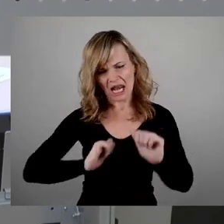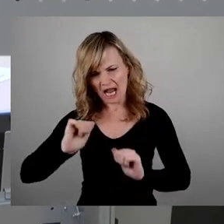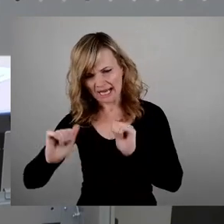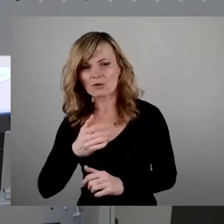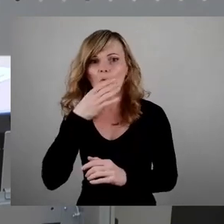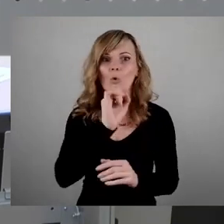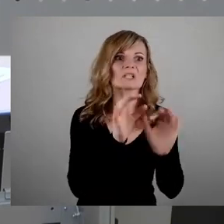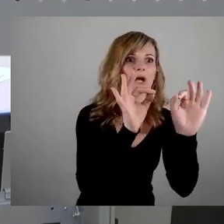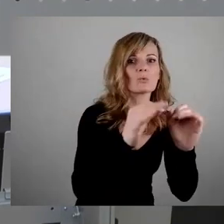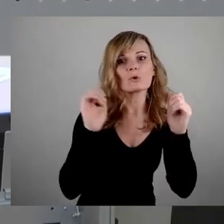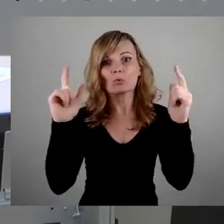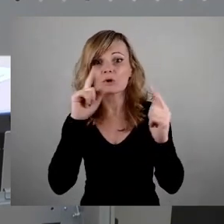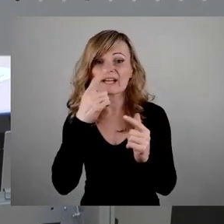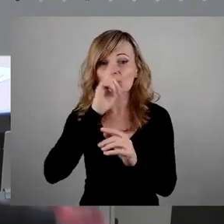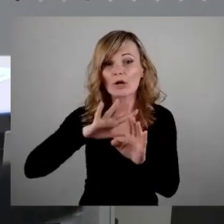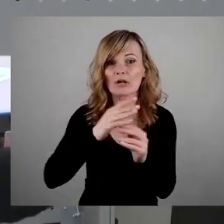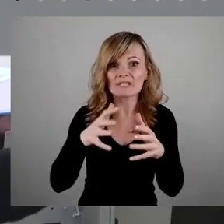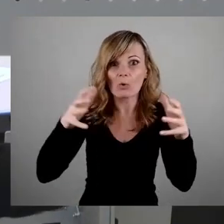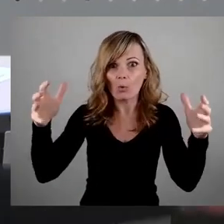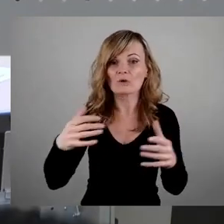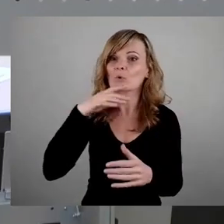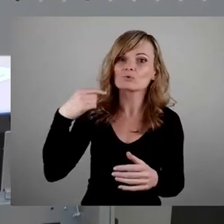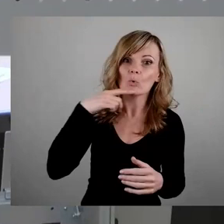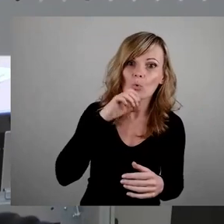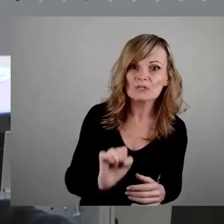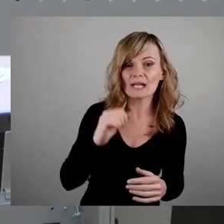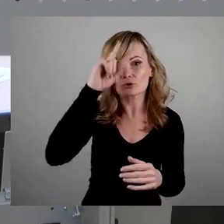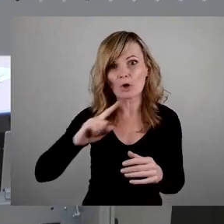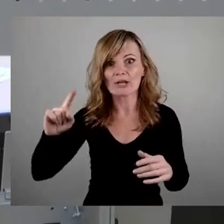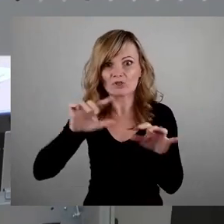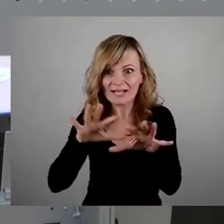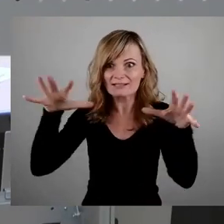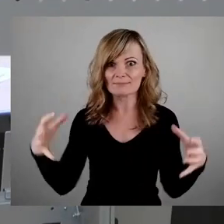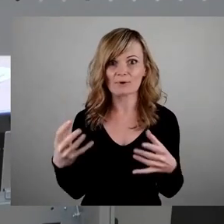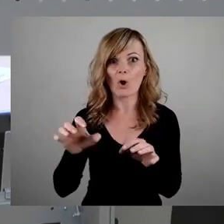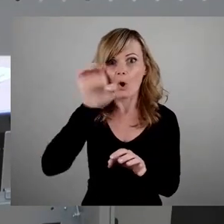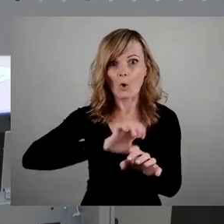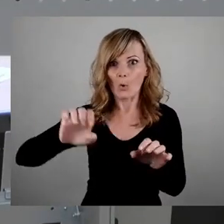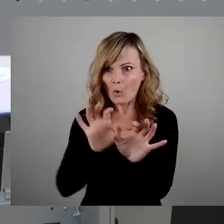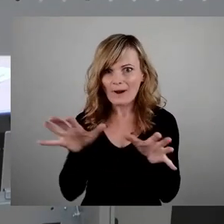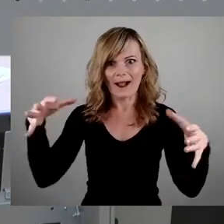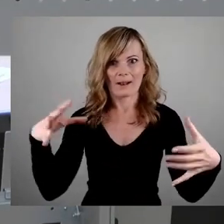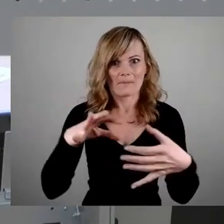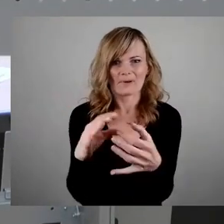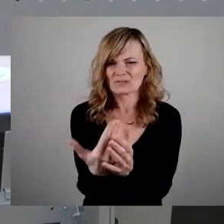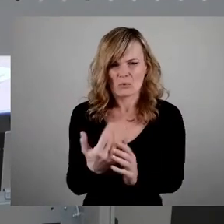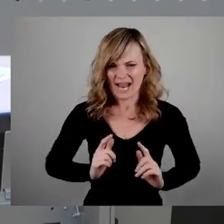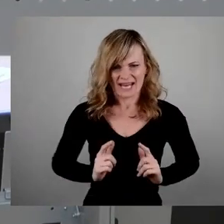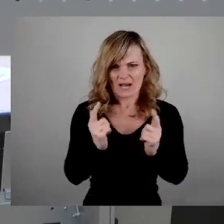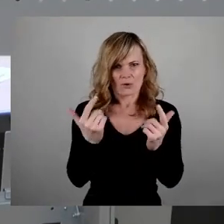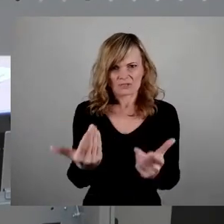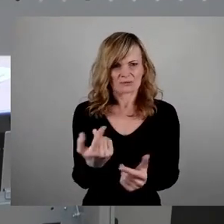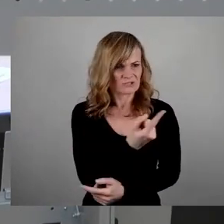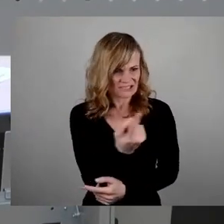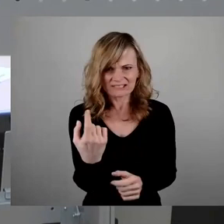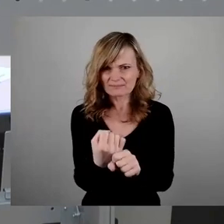dass es doch ganz cool wäre, wenn Deutschland wieder groß wird und Russland und Deutschland als ganz Europa bedient, ja, und da habe ich keine Lust drauf. Und was Sie machen am Altmark, was